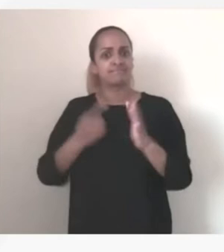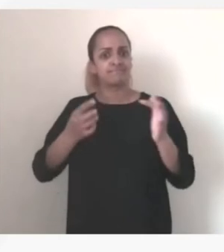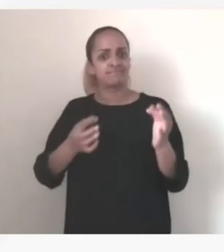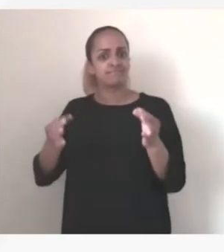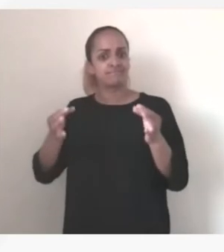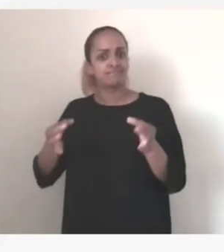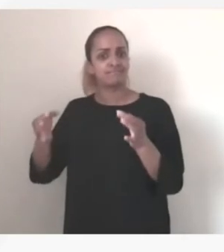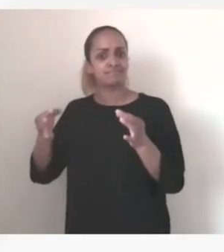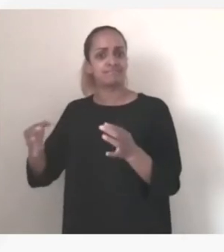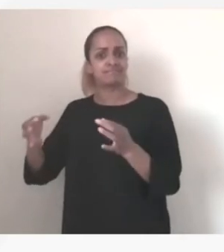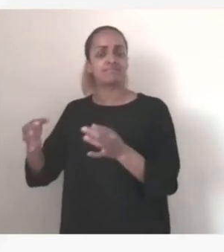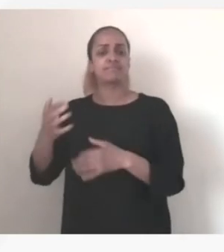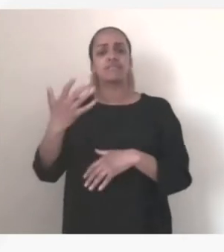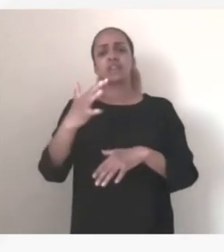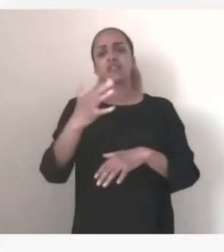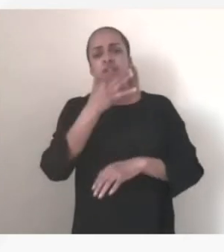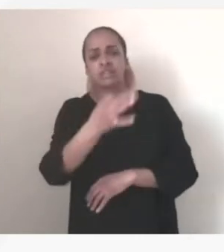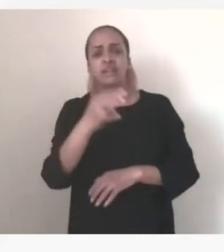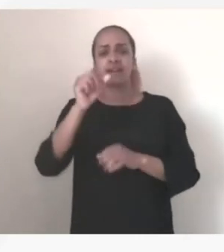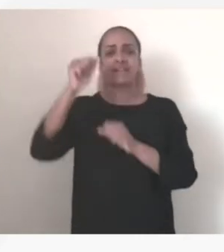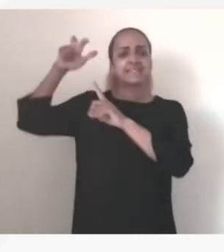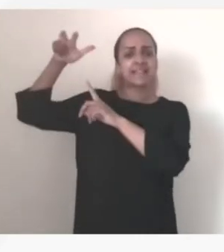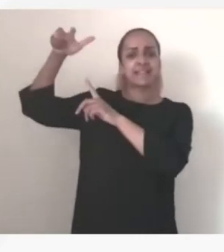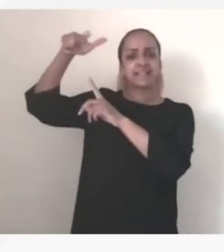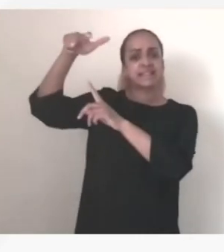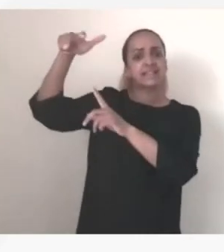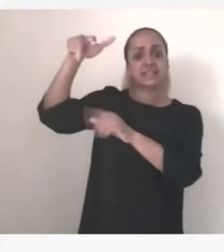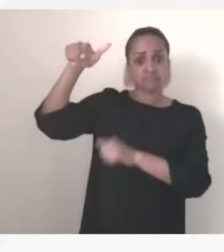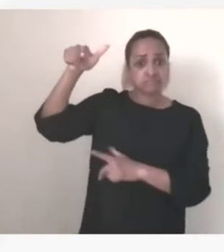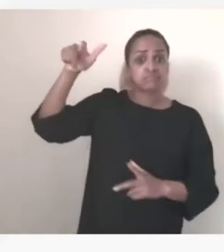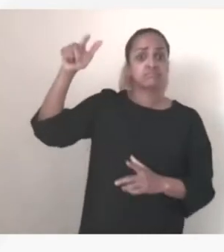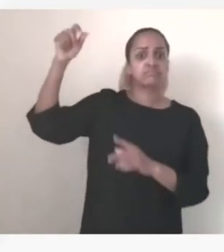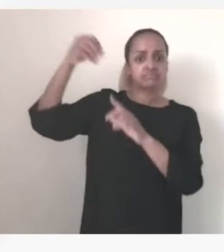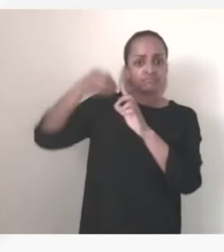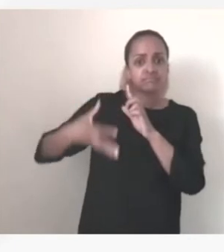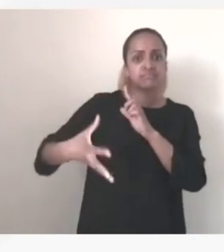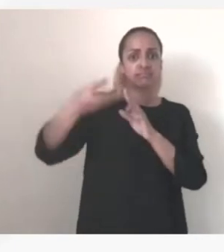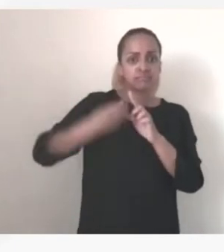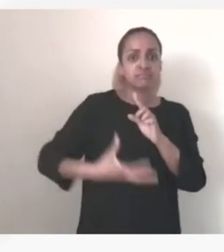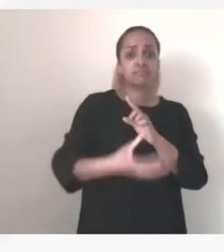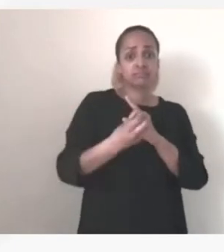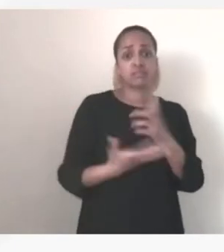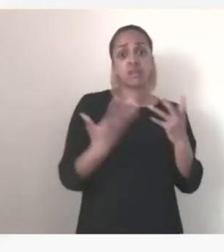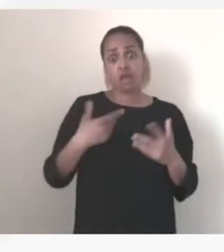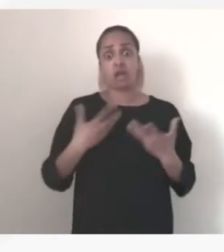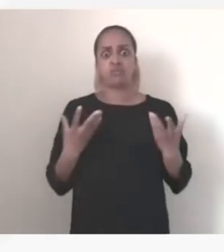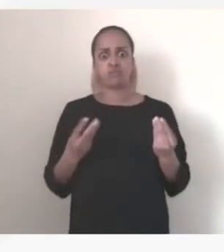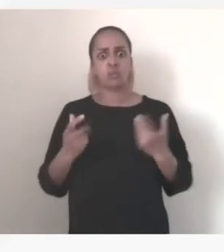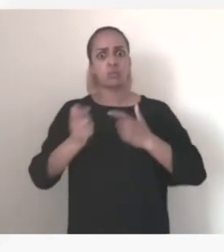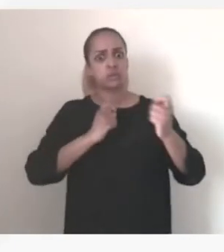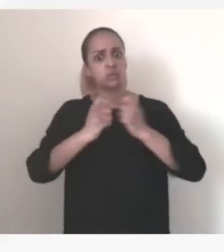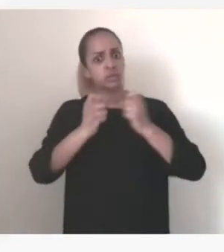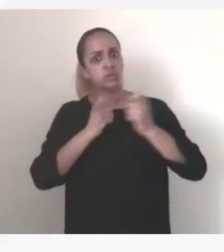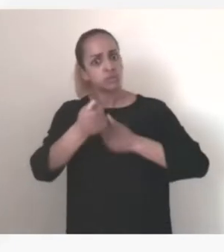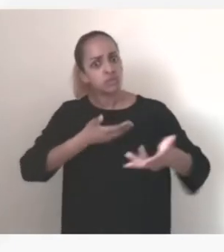connectivité par satellite, et vous savez que c'est une proposition que nous discutons maintenant abondamment, et que nous souhaitons voir